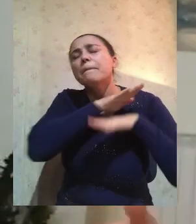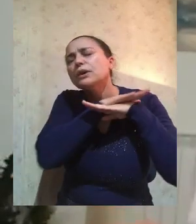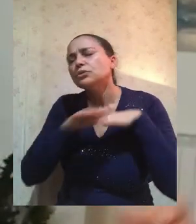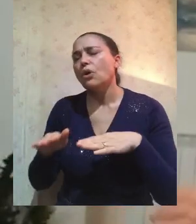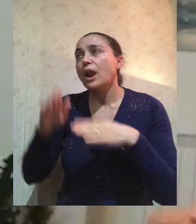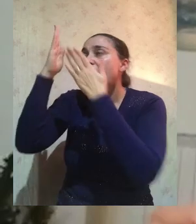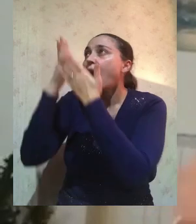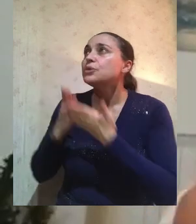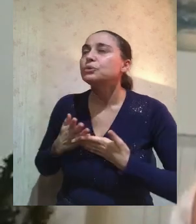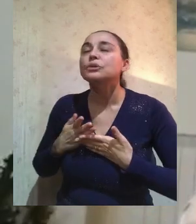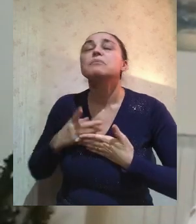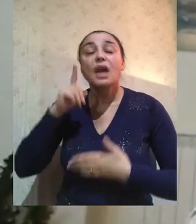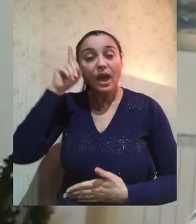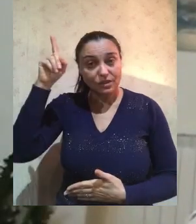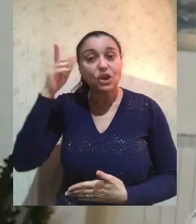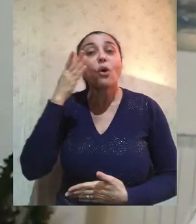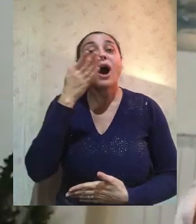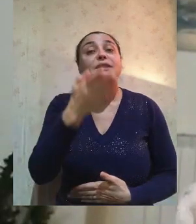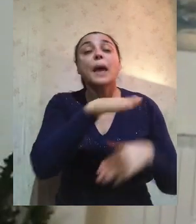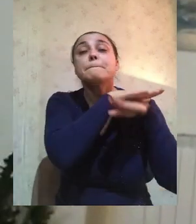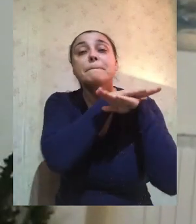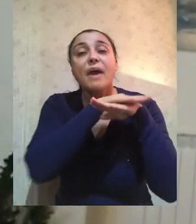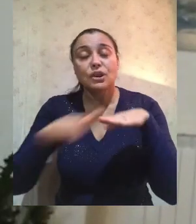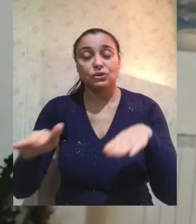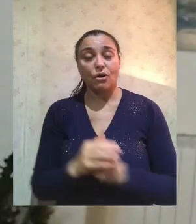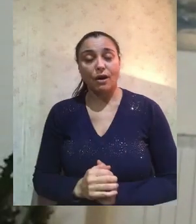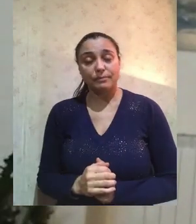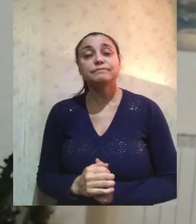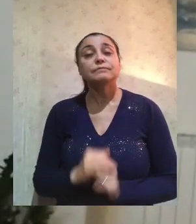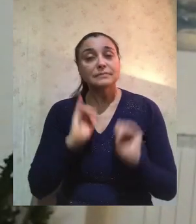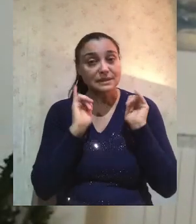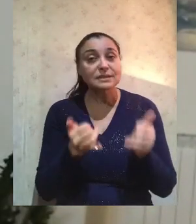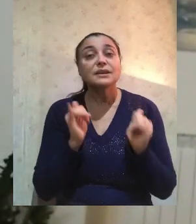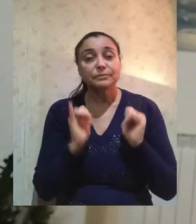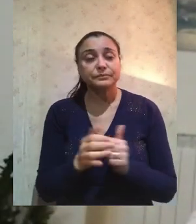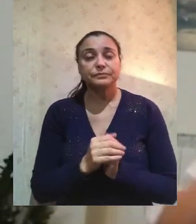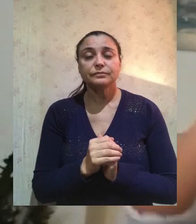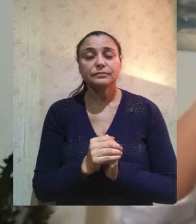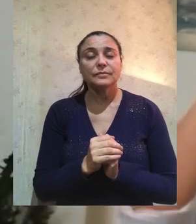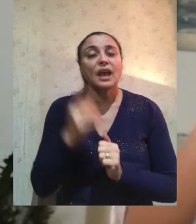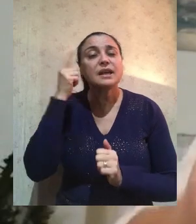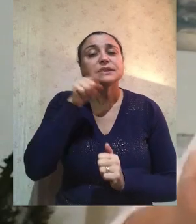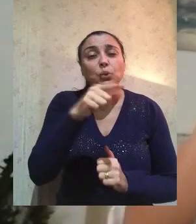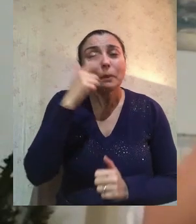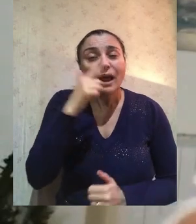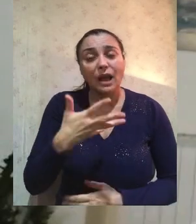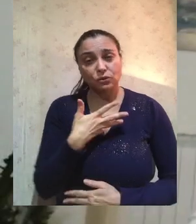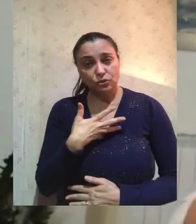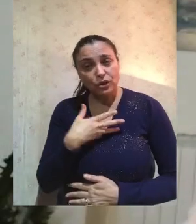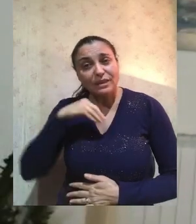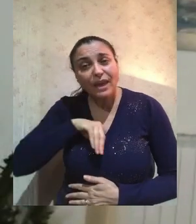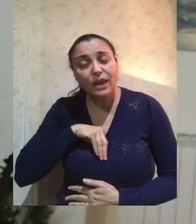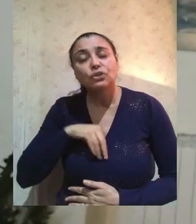aiutami e il Signore non solo ti perdonerà se hai qualcosa da farti perdonare se il tuo peccato ancora ti